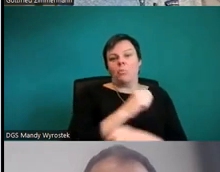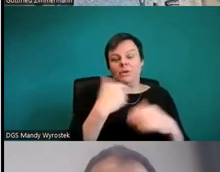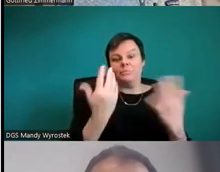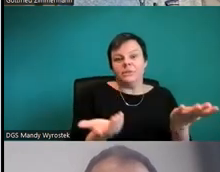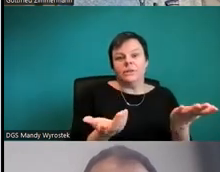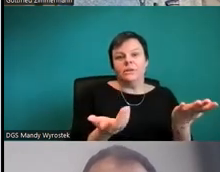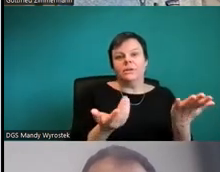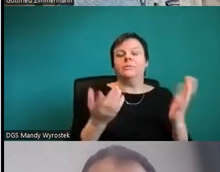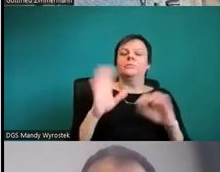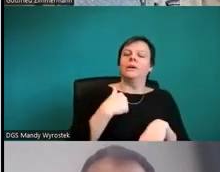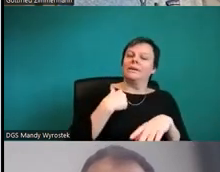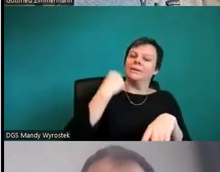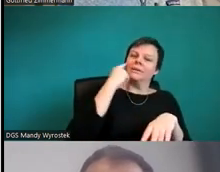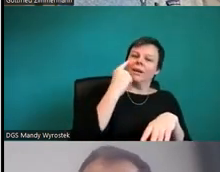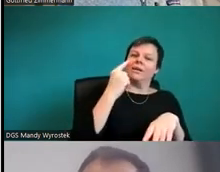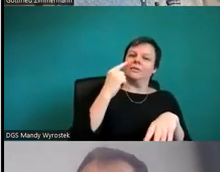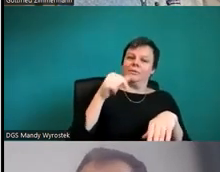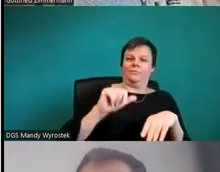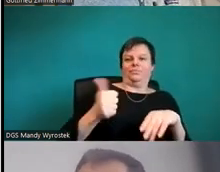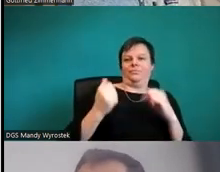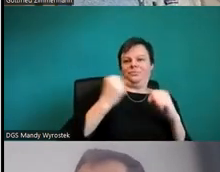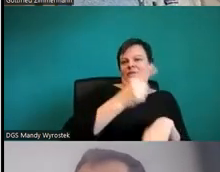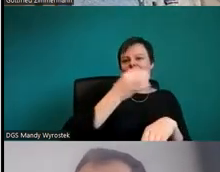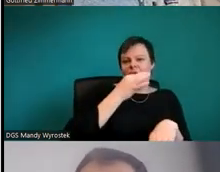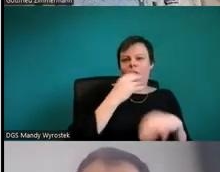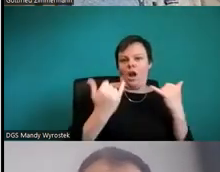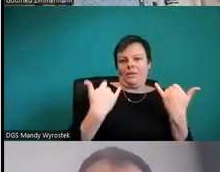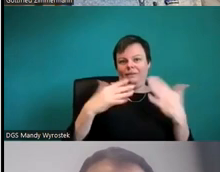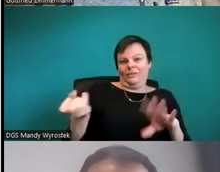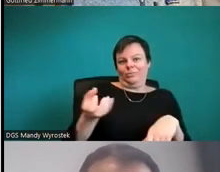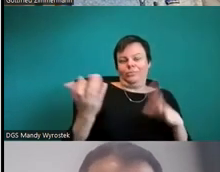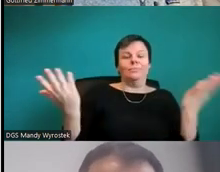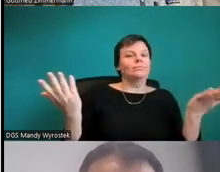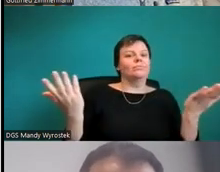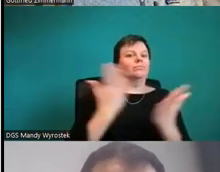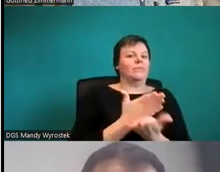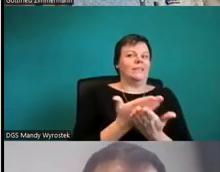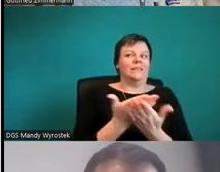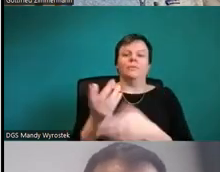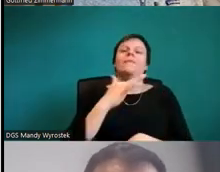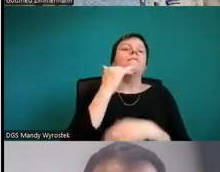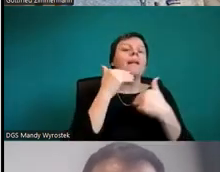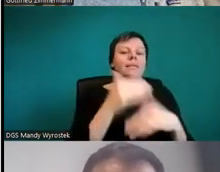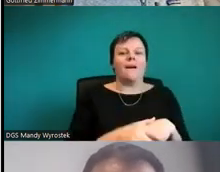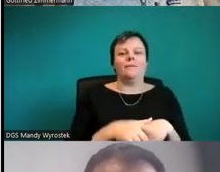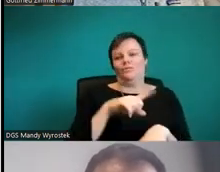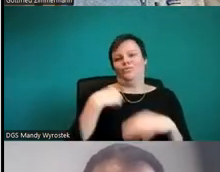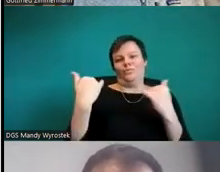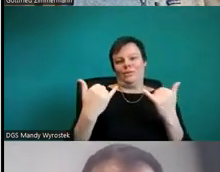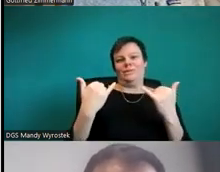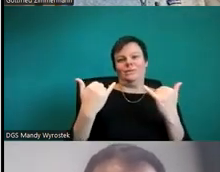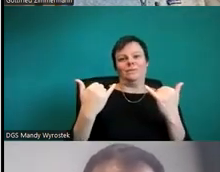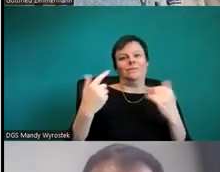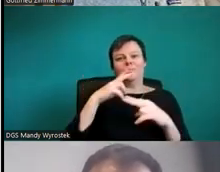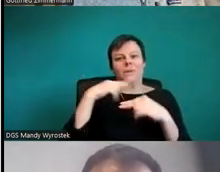nochmal für die Antworten. Ich möchte hier an der Stelle nochmal, ich feste ein